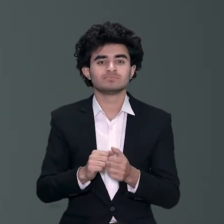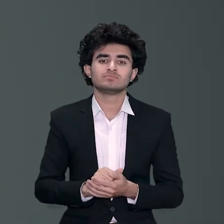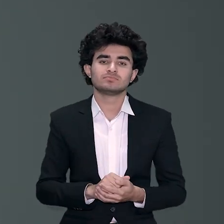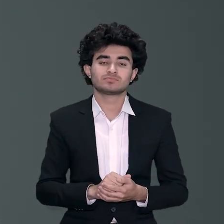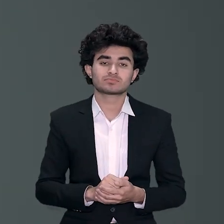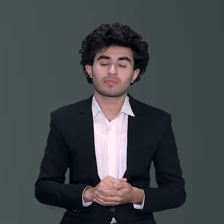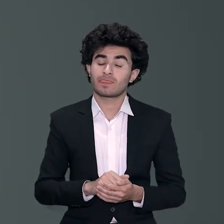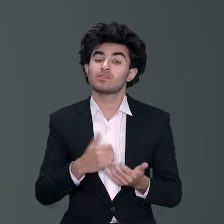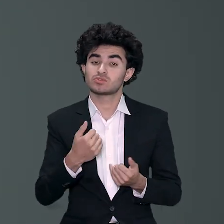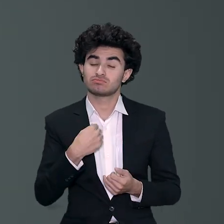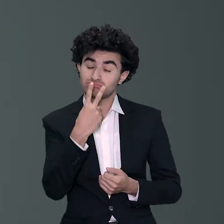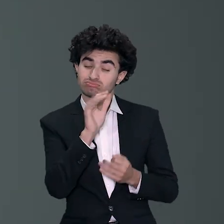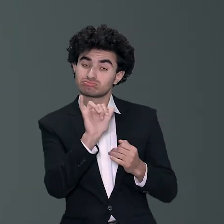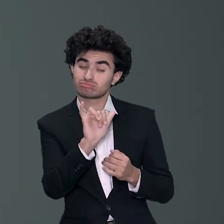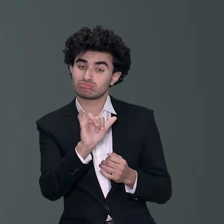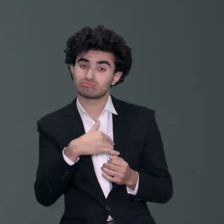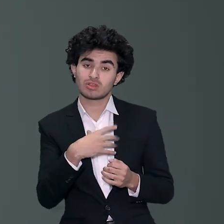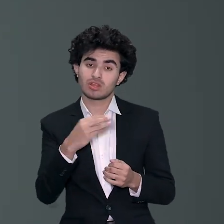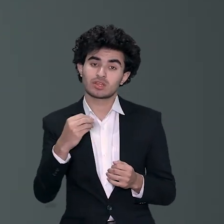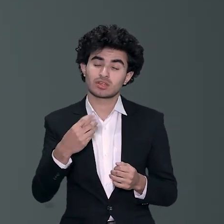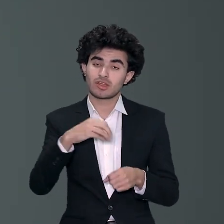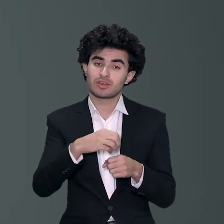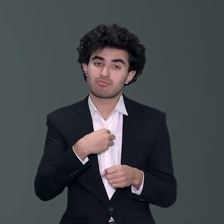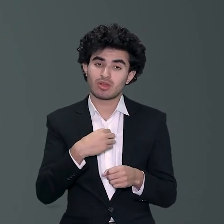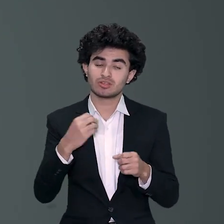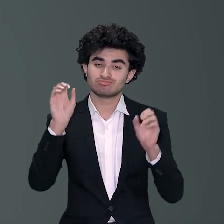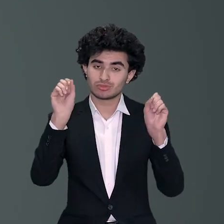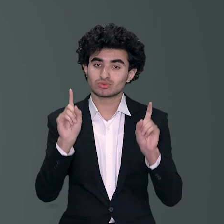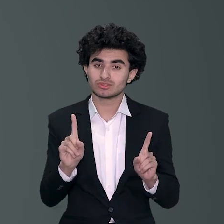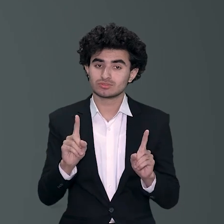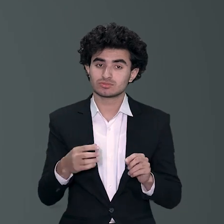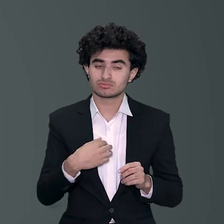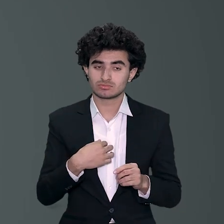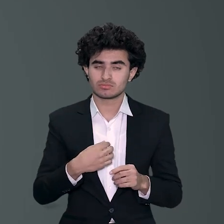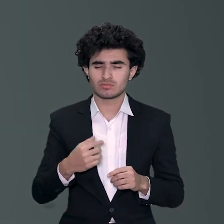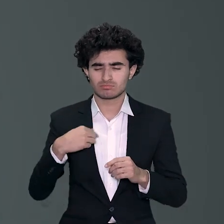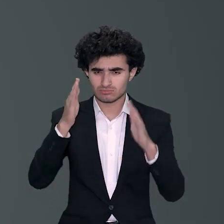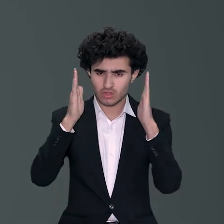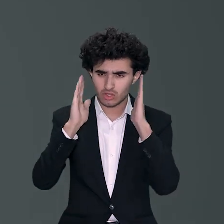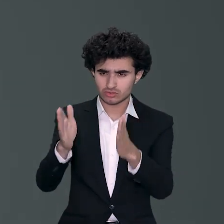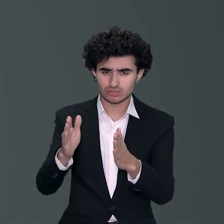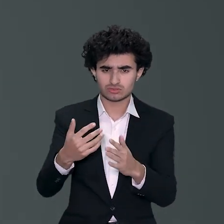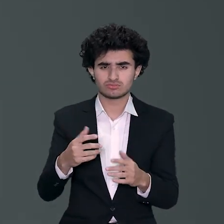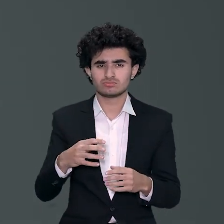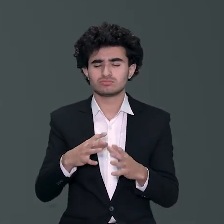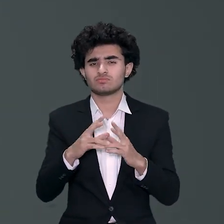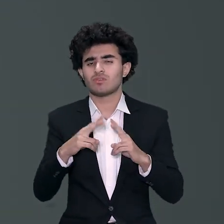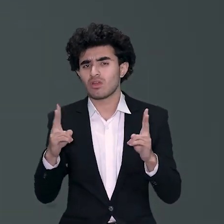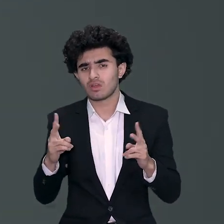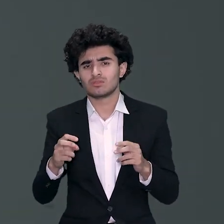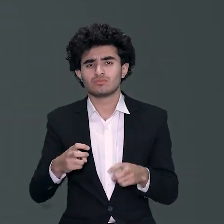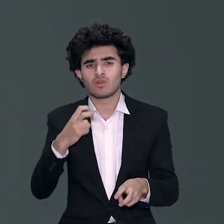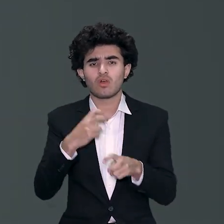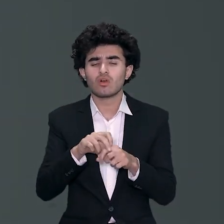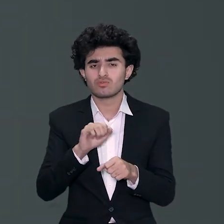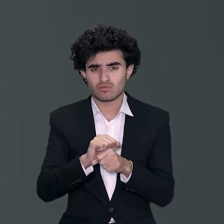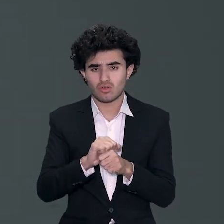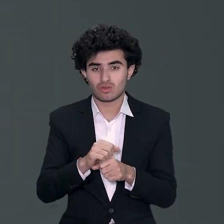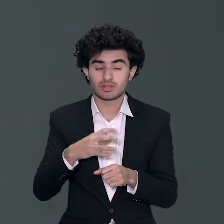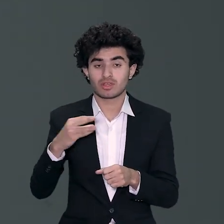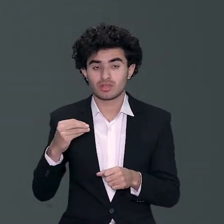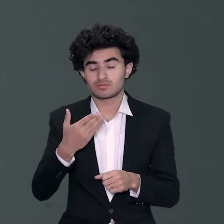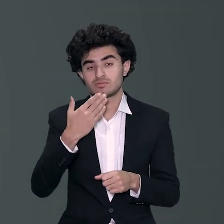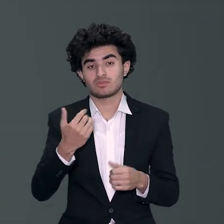بھی اپنی تعلیم میں بڑا اٹینشن بڑی سکوپ بڑی اس چیز میں محنت کرنے کی کوشش کی اس پوائنٹ تک کہ